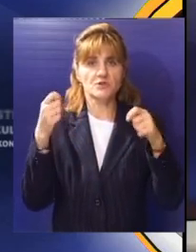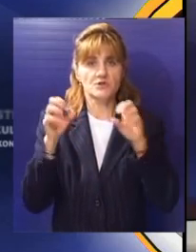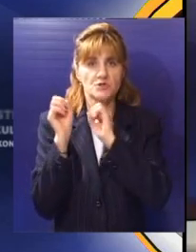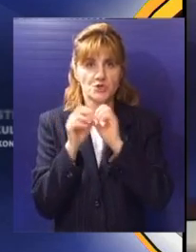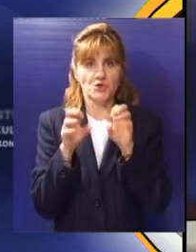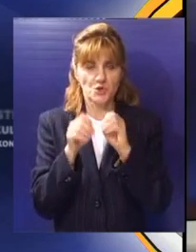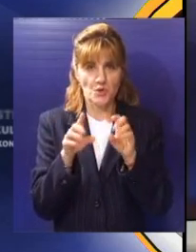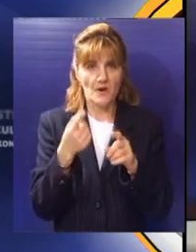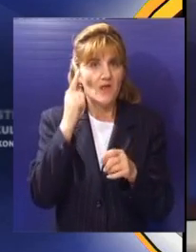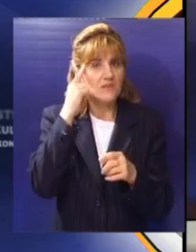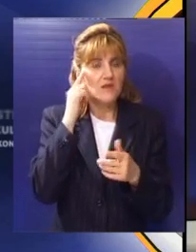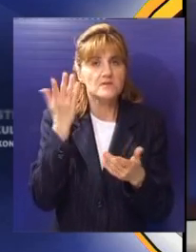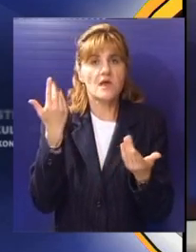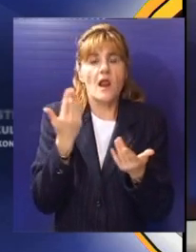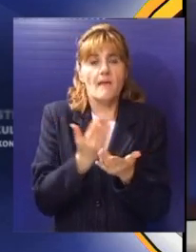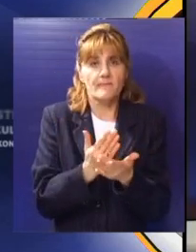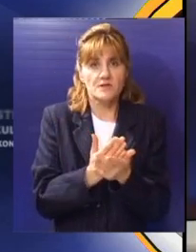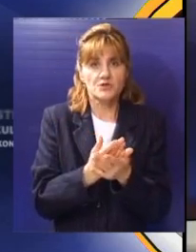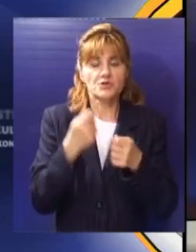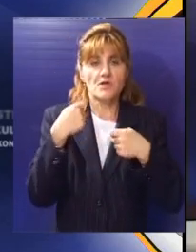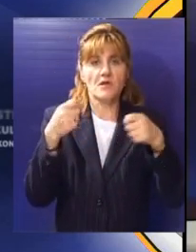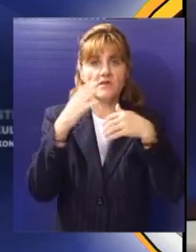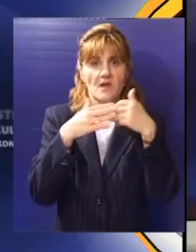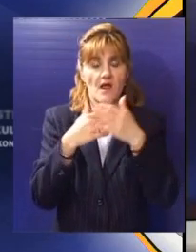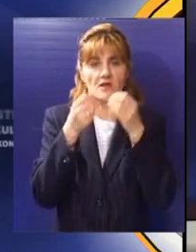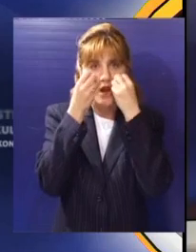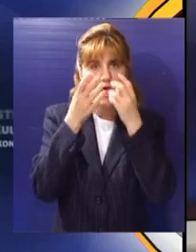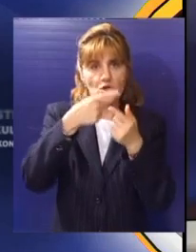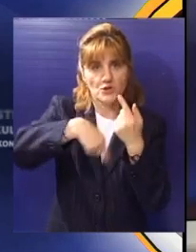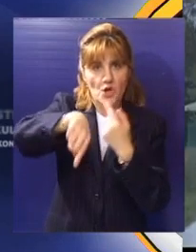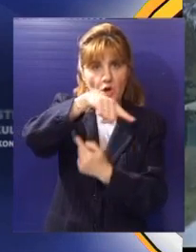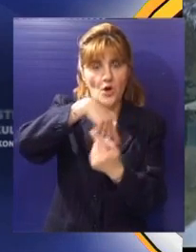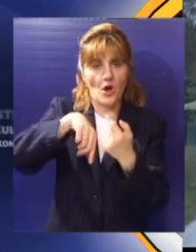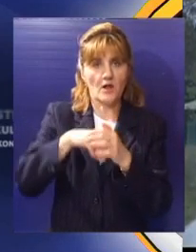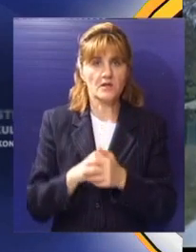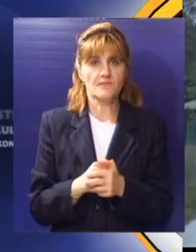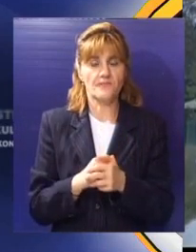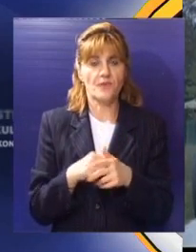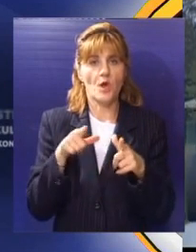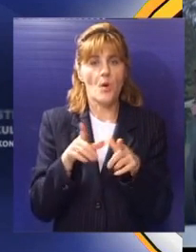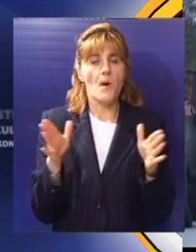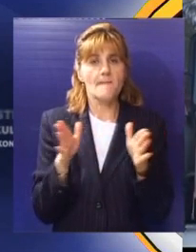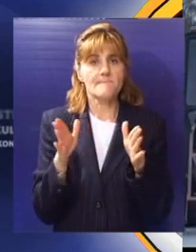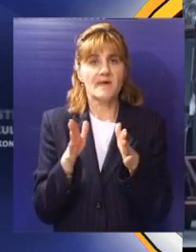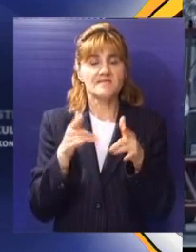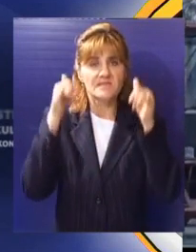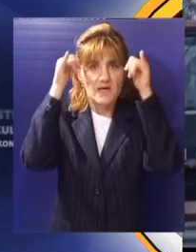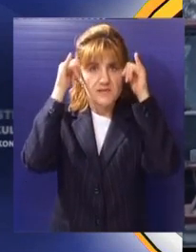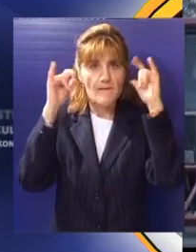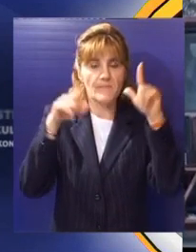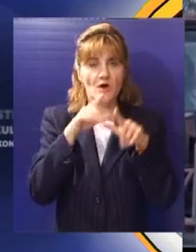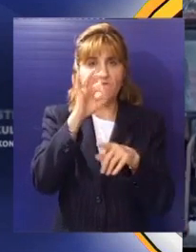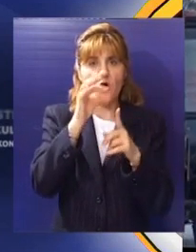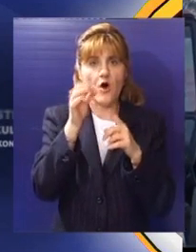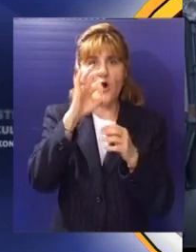jer im niko nije objasnio da li će njena izgradnja da negativno utiče na okolinu. U mestnim zajednicama Bikovo i Orom